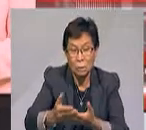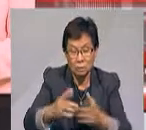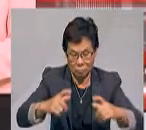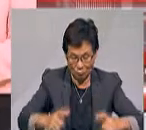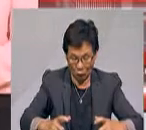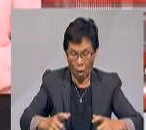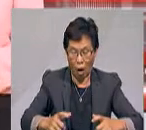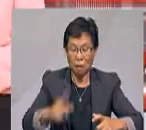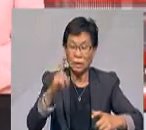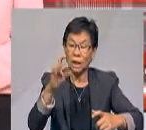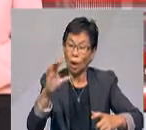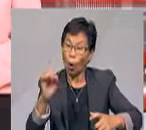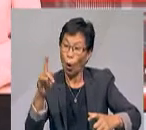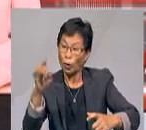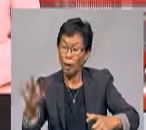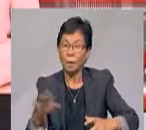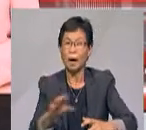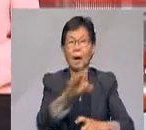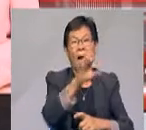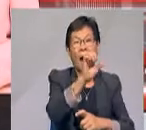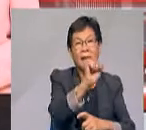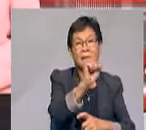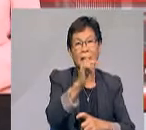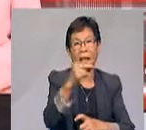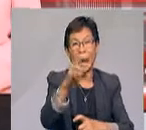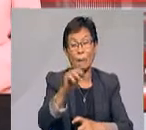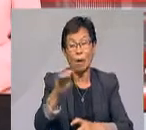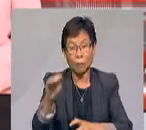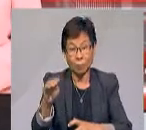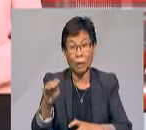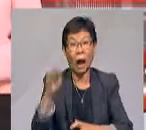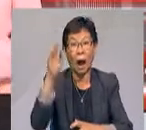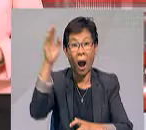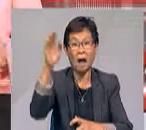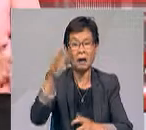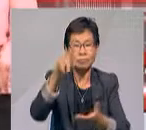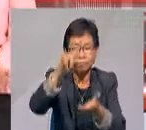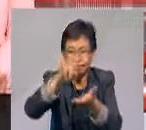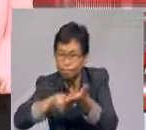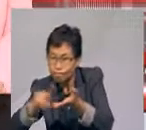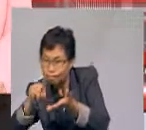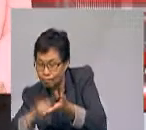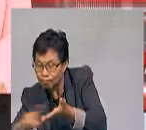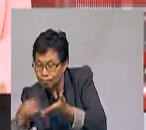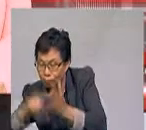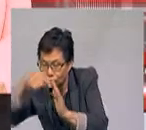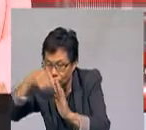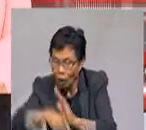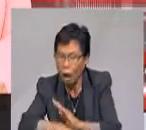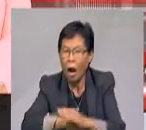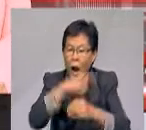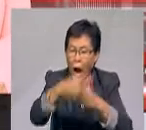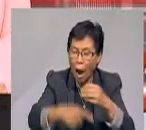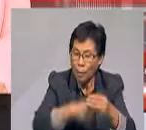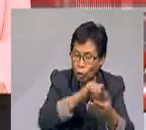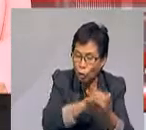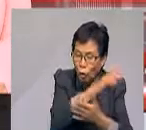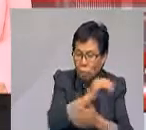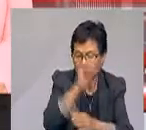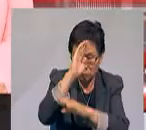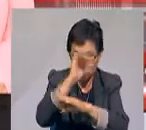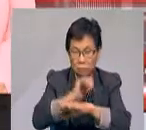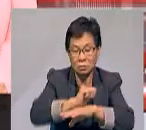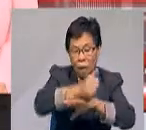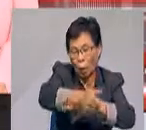MyTV, serancaya komunikasi dan multimedia SKMM akan memantau secara terperinci perkara atau dawaan